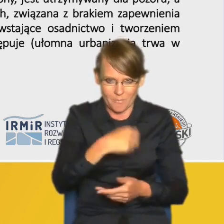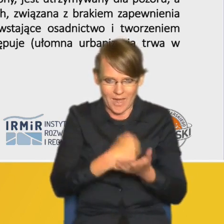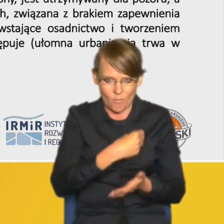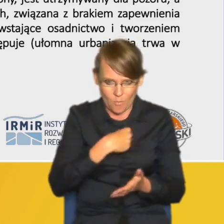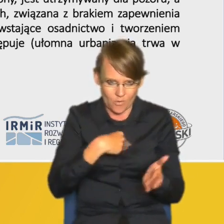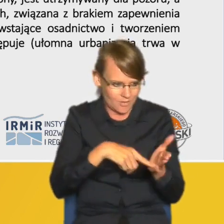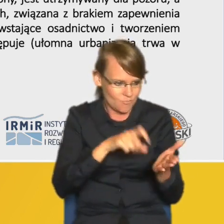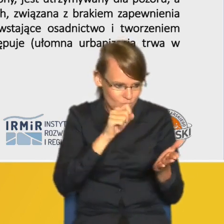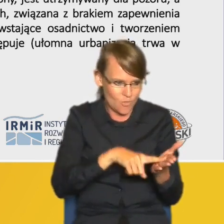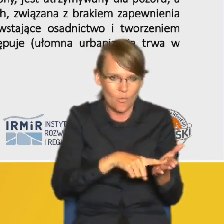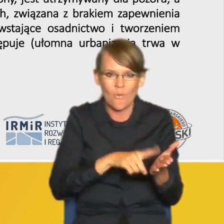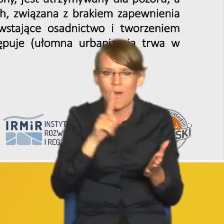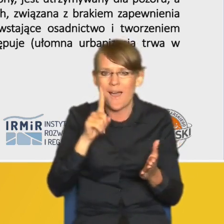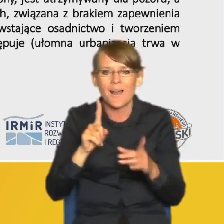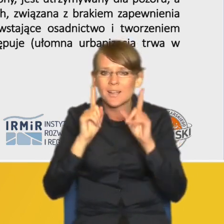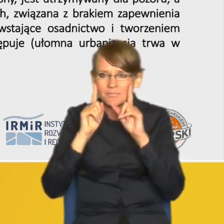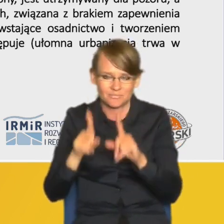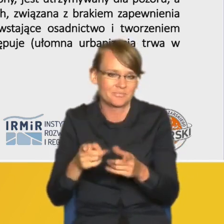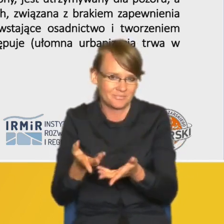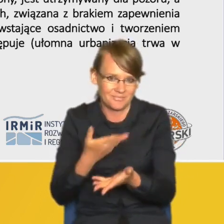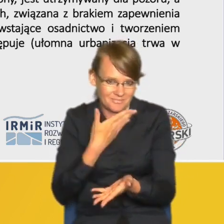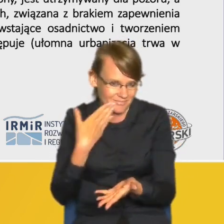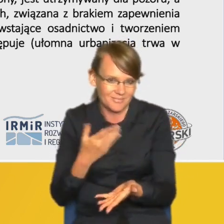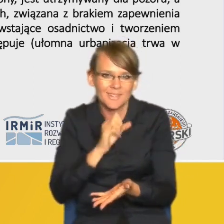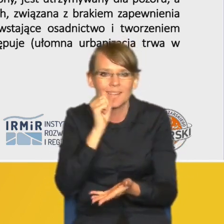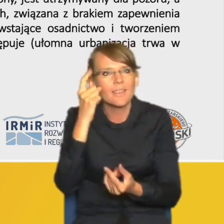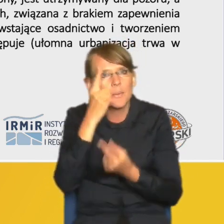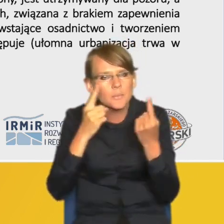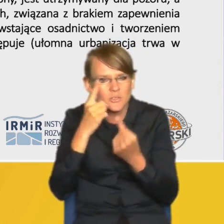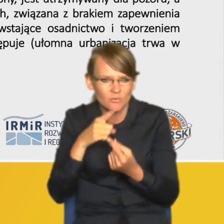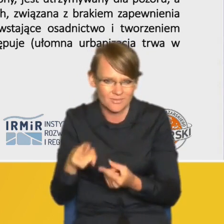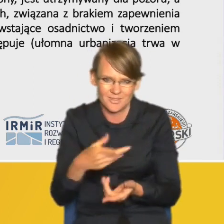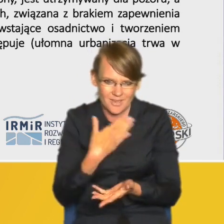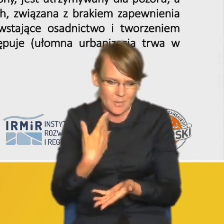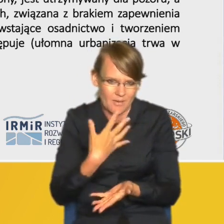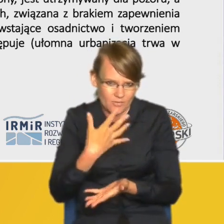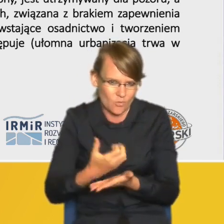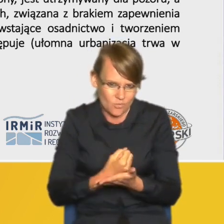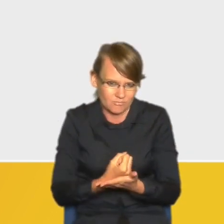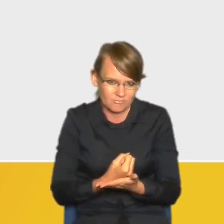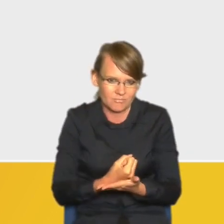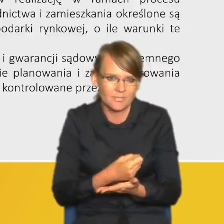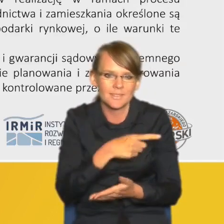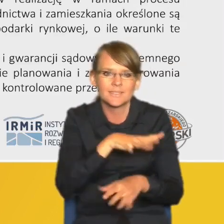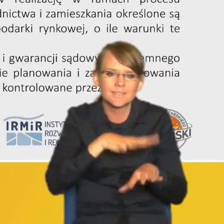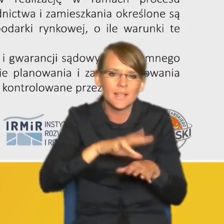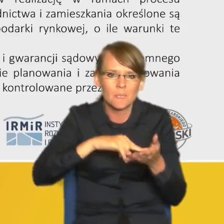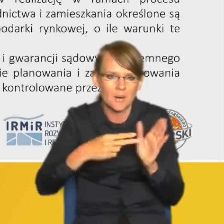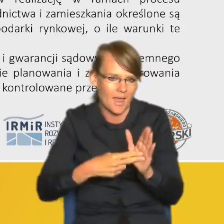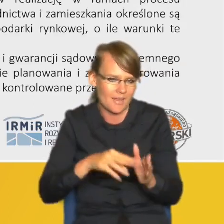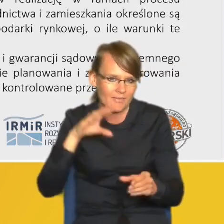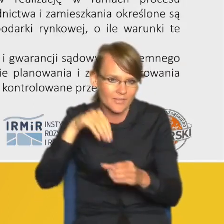zastanawia się że nie spełnia ona swoich podstawowych funkcji w tym systemie planistycznym